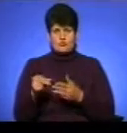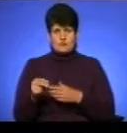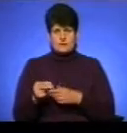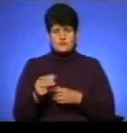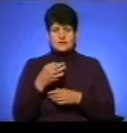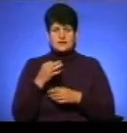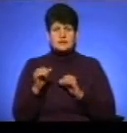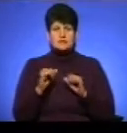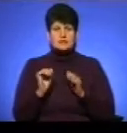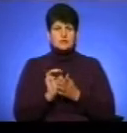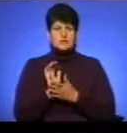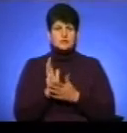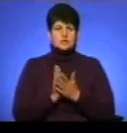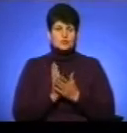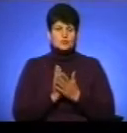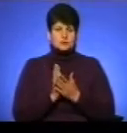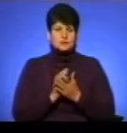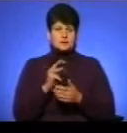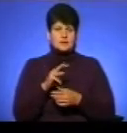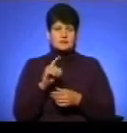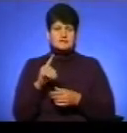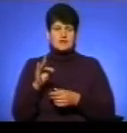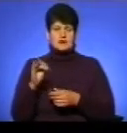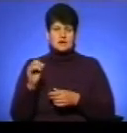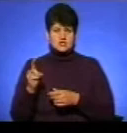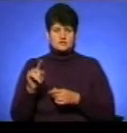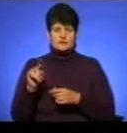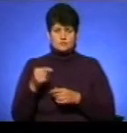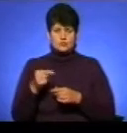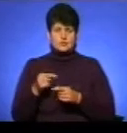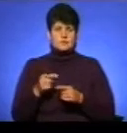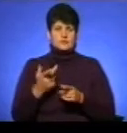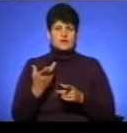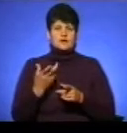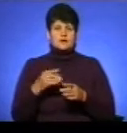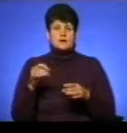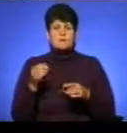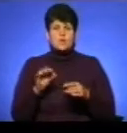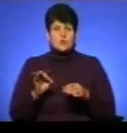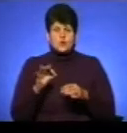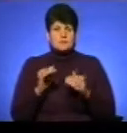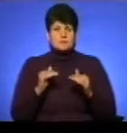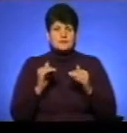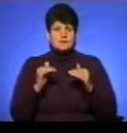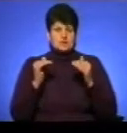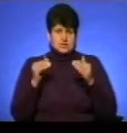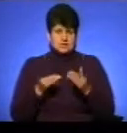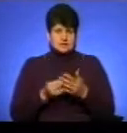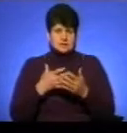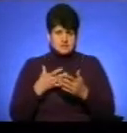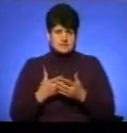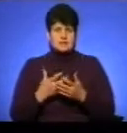повідомила керівник прес-служби міської ради Мар'яна Зварич, вимогу перевізників про підвищення тарифів на проїзд у міському громадському